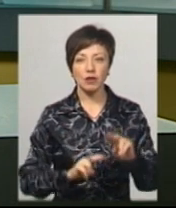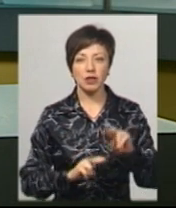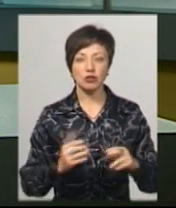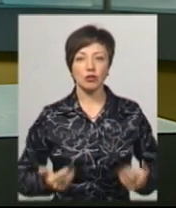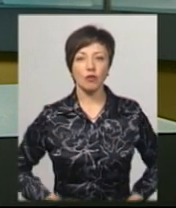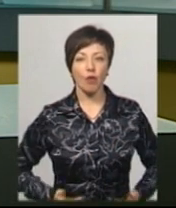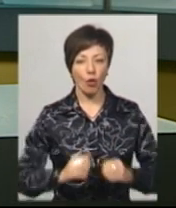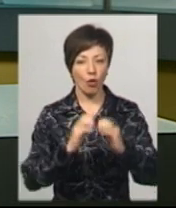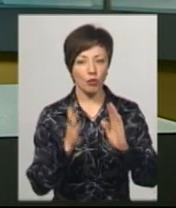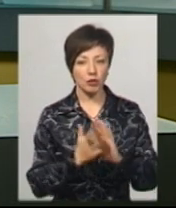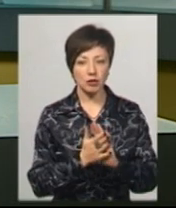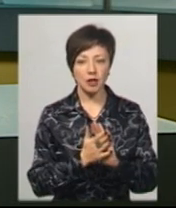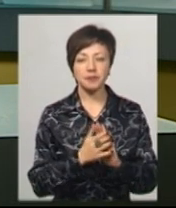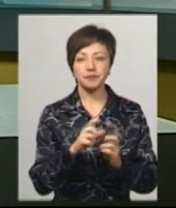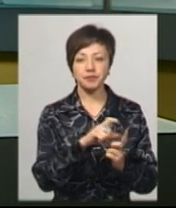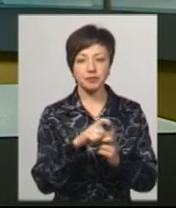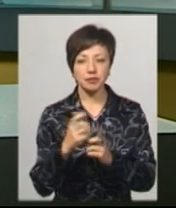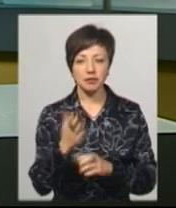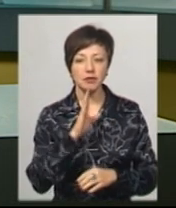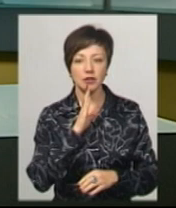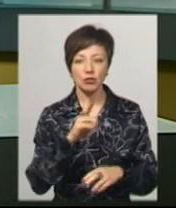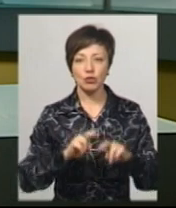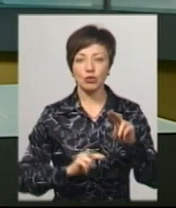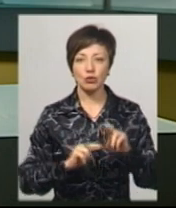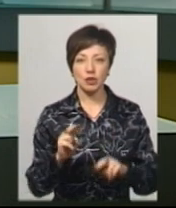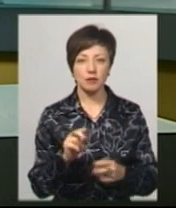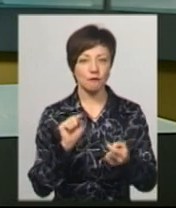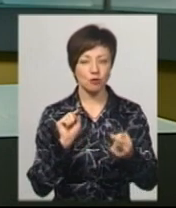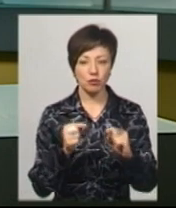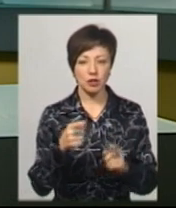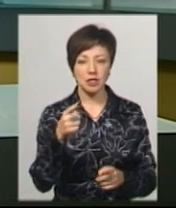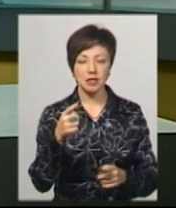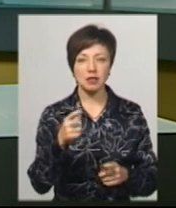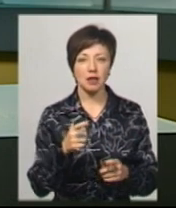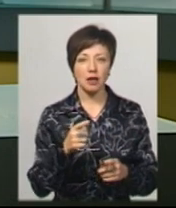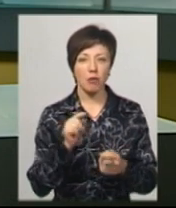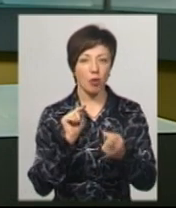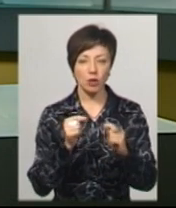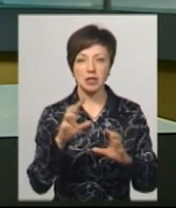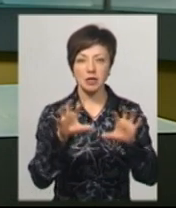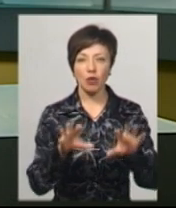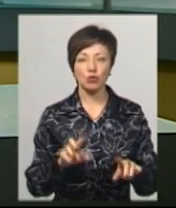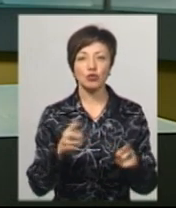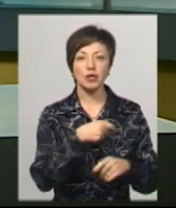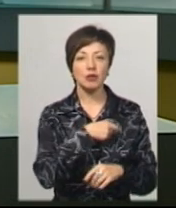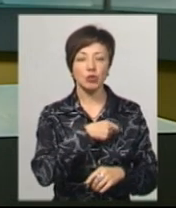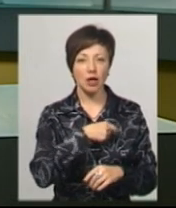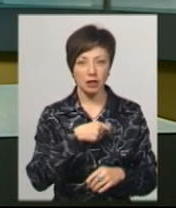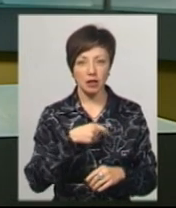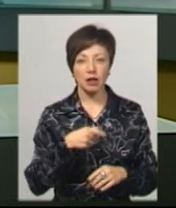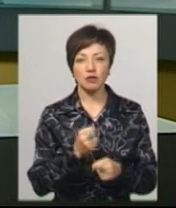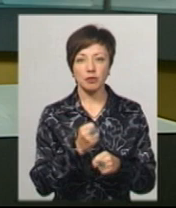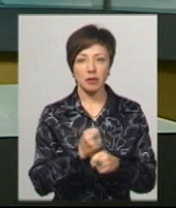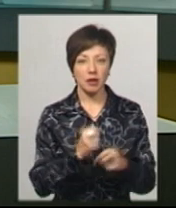житлового комплексу, яке, за словами Альони Берези, будується тут в супереч законодавства. Чому міські обранці, на думку громадських активістів,